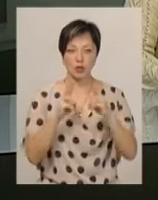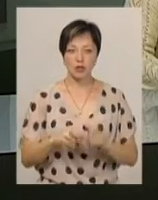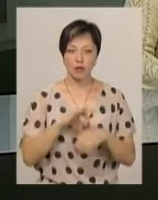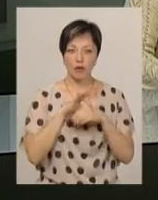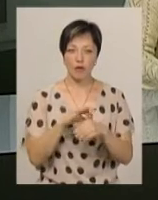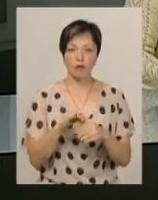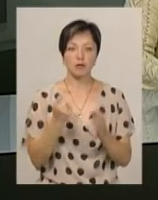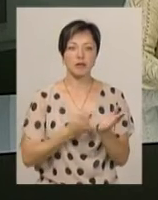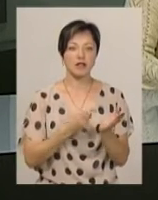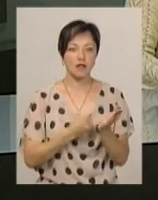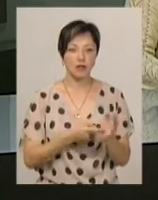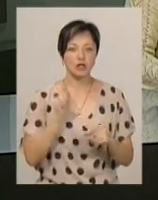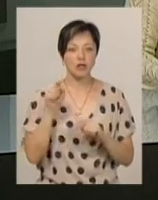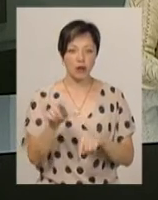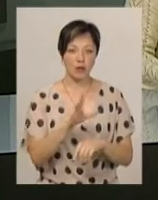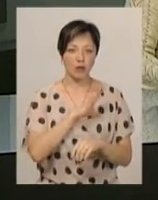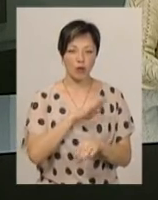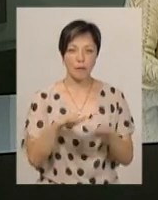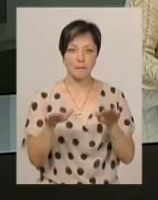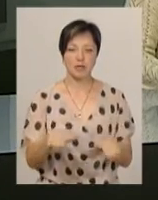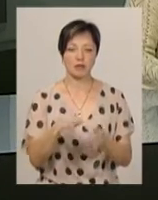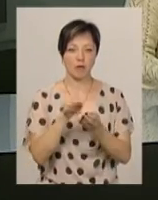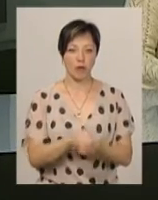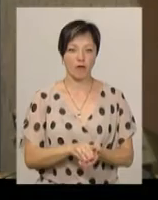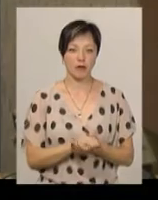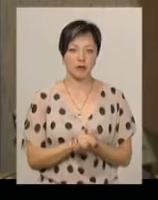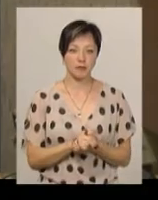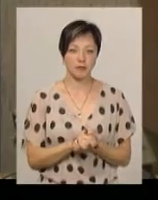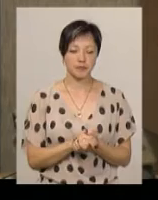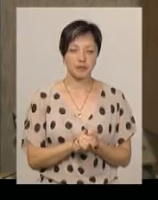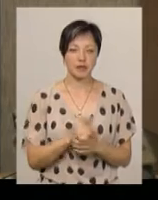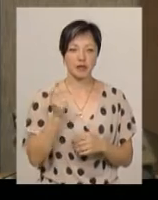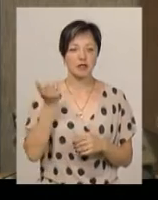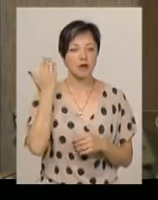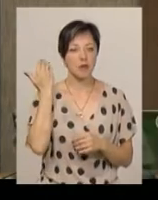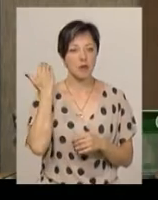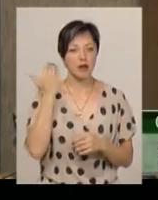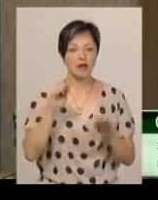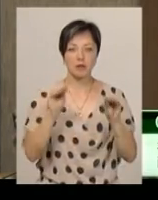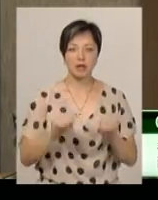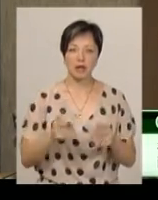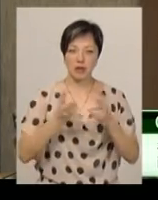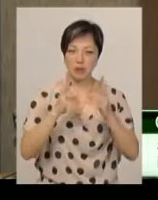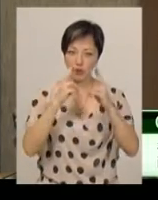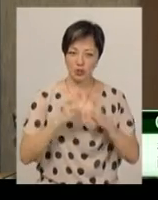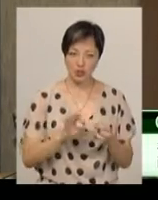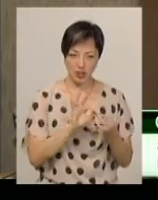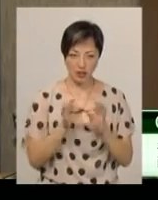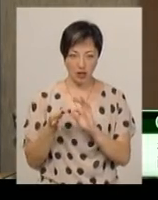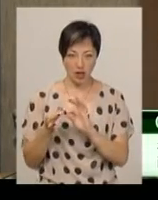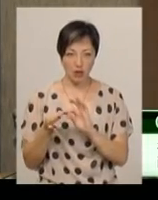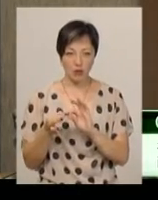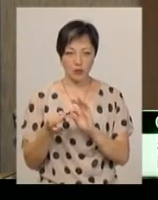проводили, аби підтвердити, що там було місце поховання. За попередніми даними, якщо треба досліджувати детально,